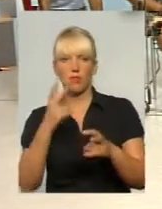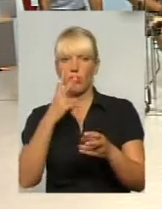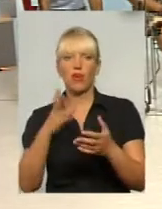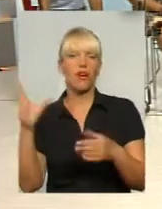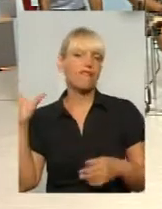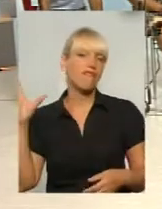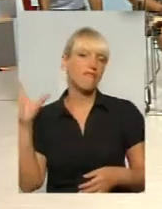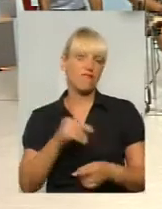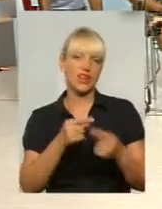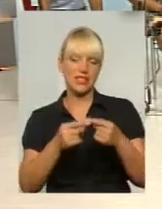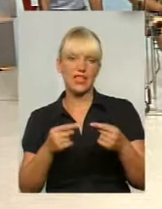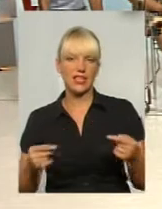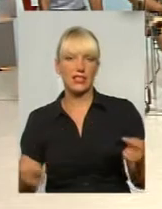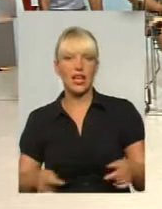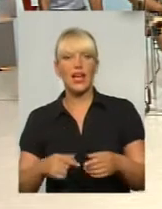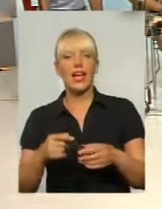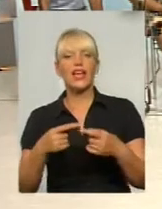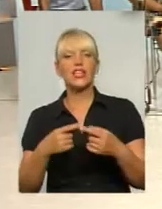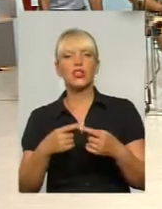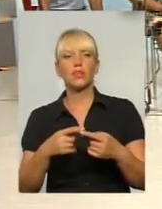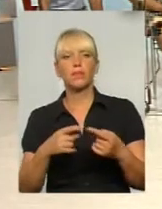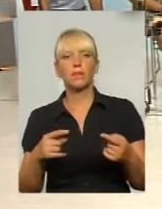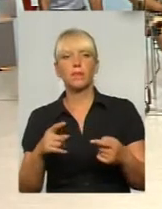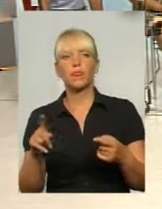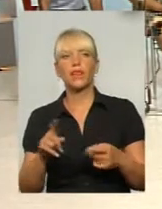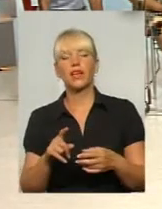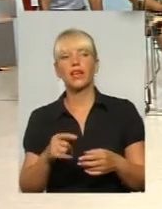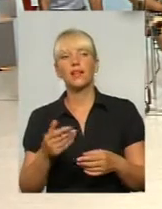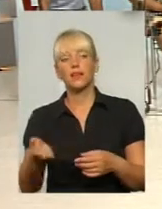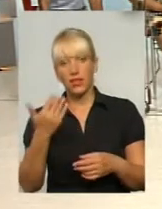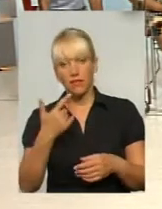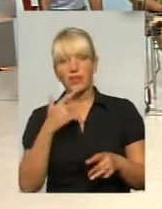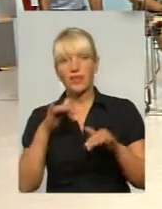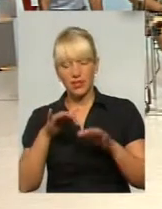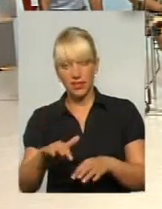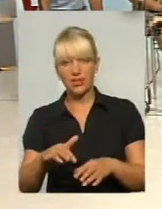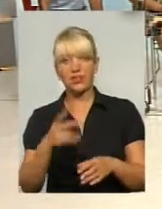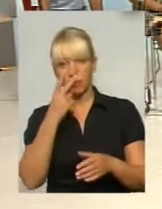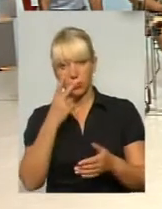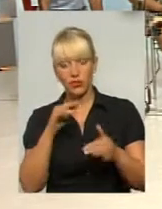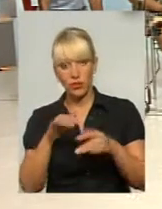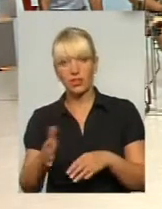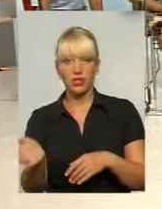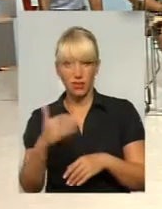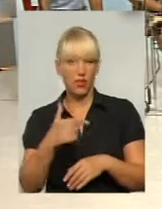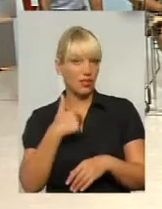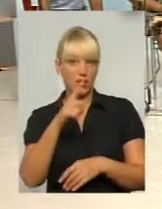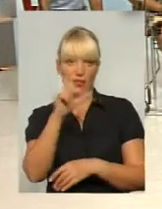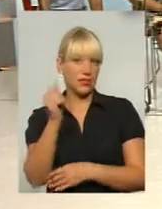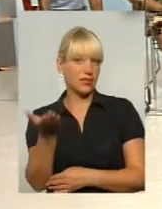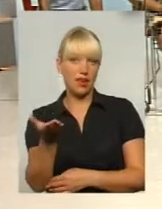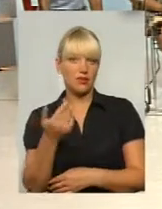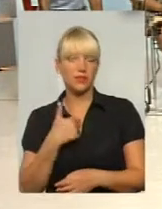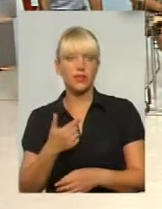арсенал інструментів, які є. Діє, діє. Вийдемо і будемо ловити. Абсолютно. Я за. Будь ласка, приїжджайте,